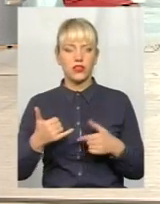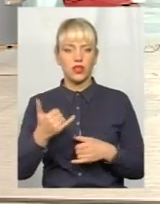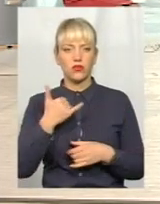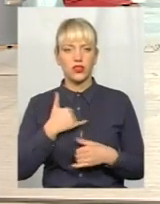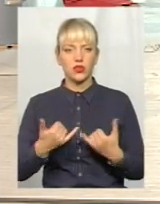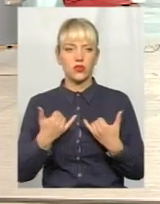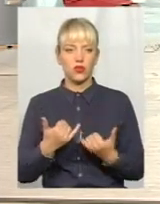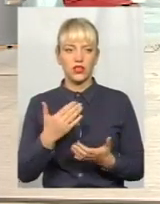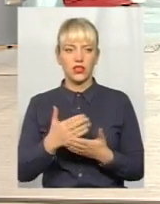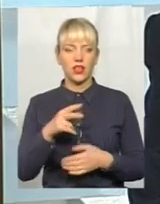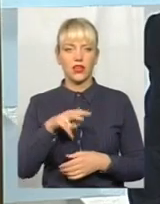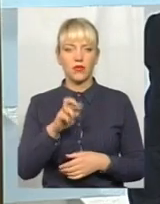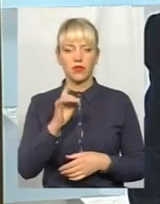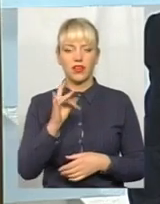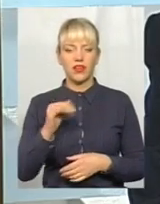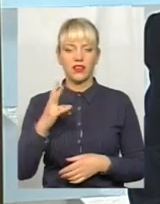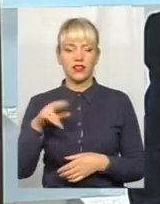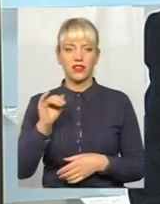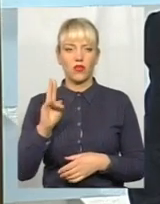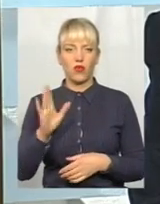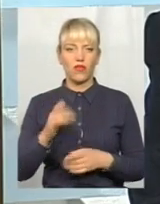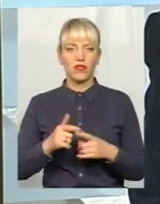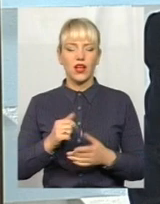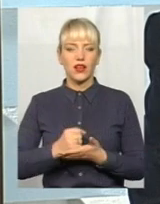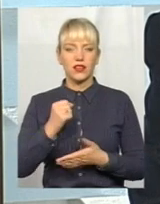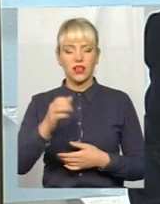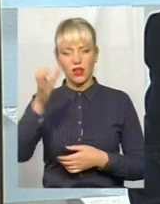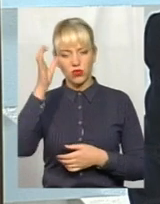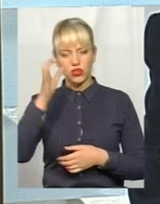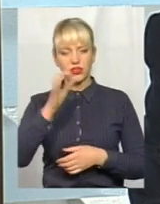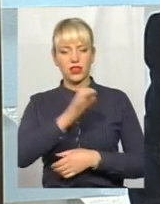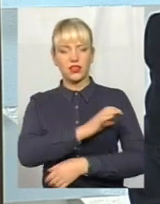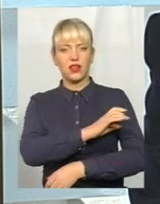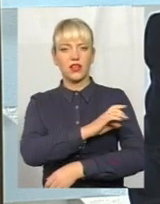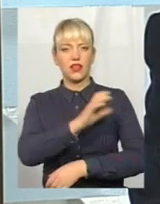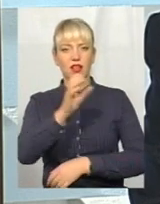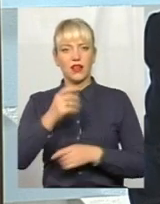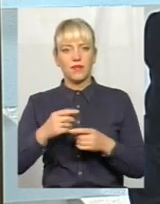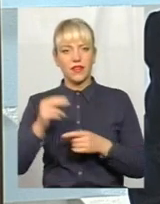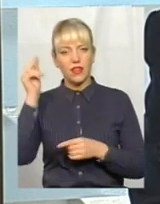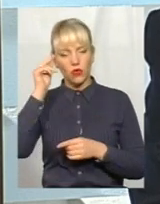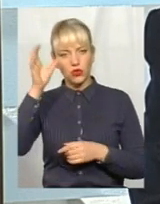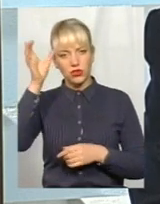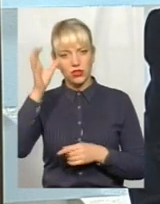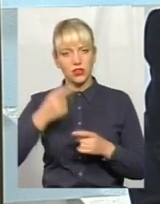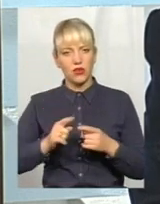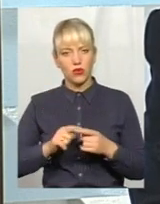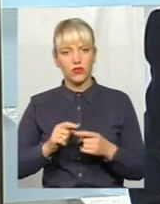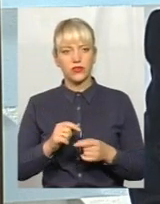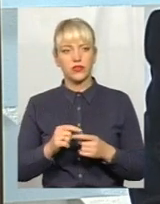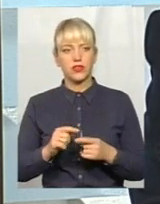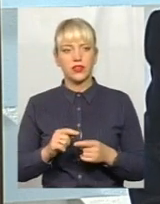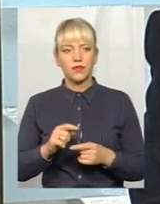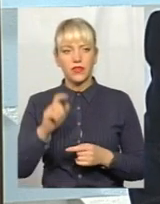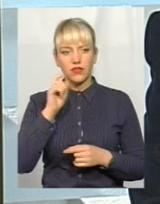сьогодні Леонід Бриндіков, кандидат медичних наук, доцент кафедри хірургії факультету після дипломної підготовки лікарів